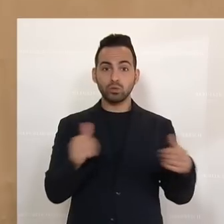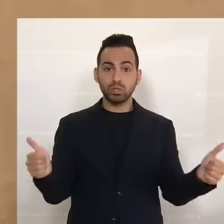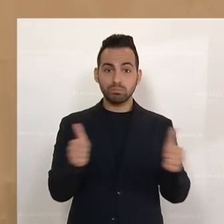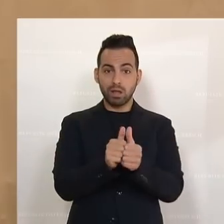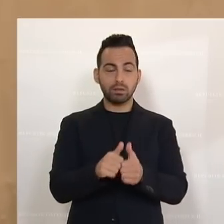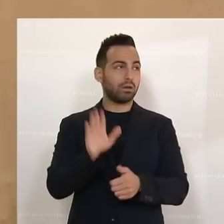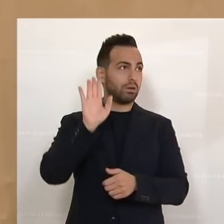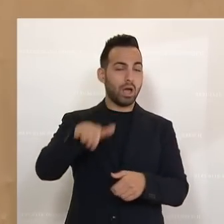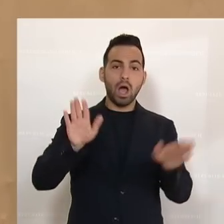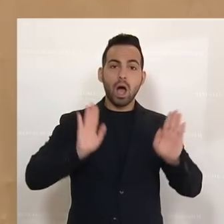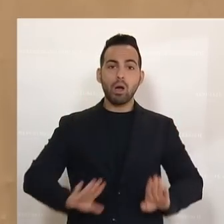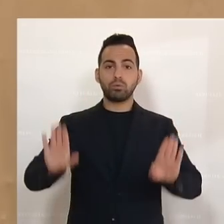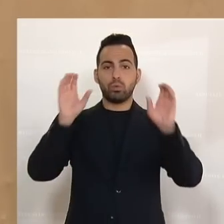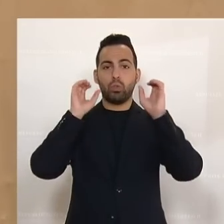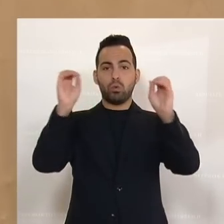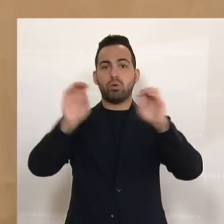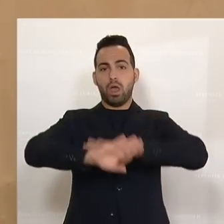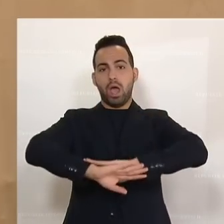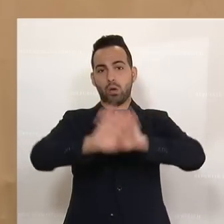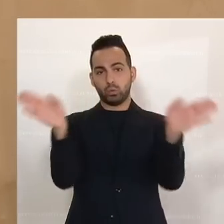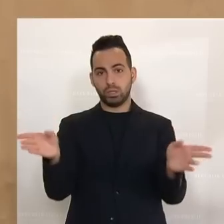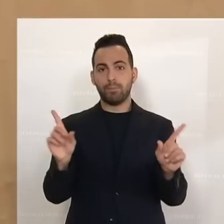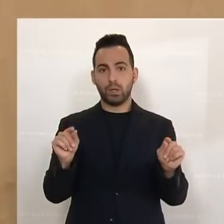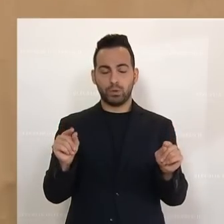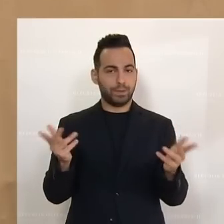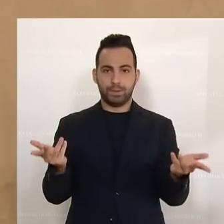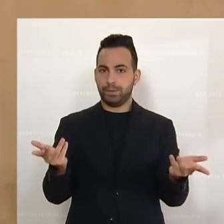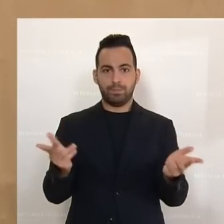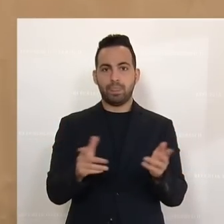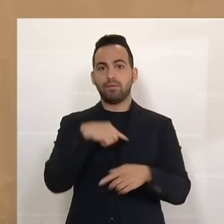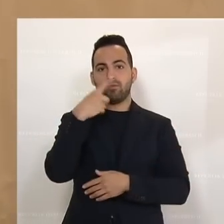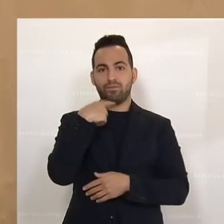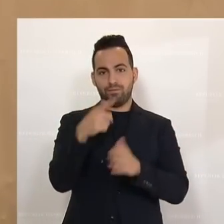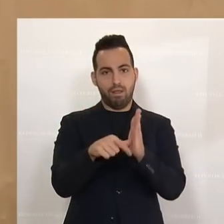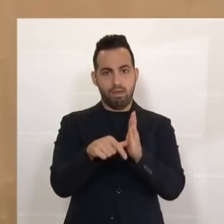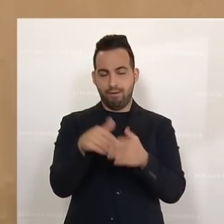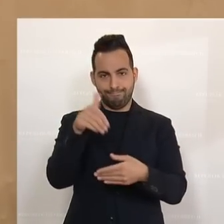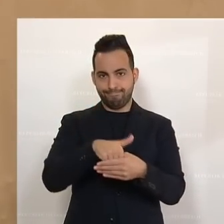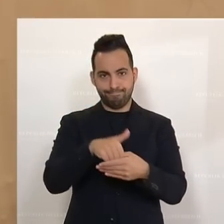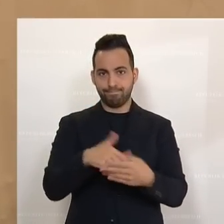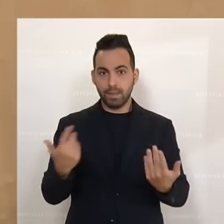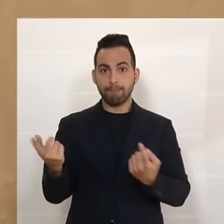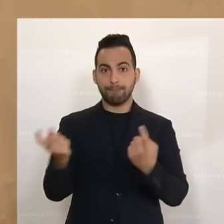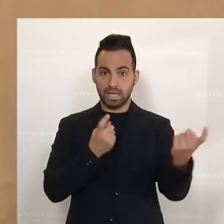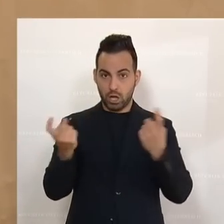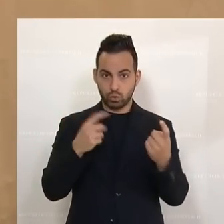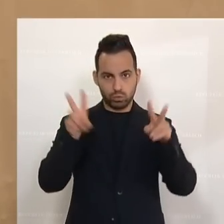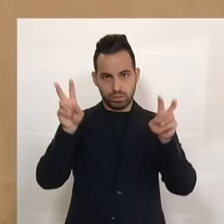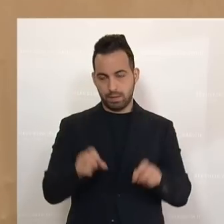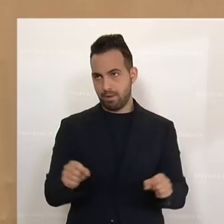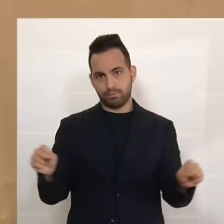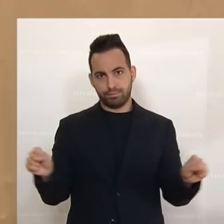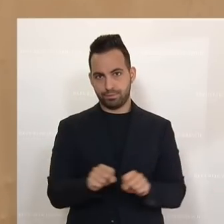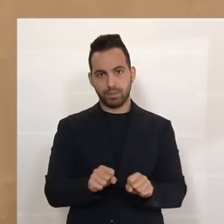mit dem es überhaupt keine Abschiebungen gibt. Das heißt, das sind leere Worte, das nicht nur beim Migrationsthema, das